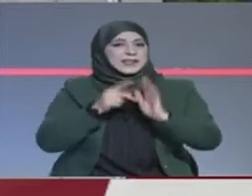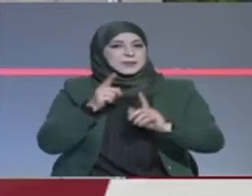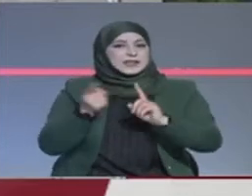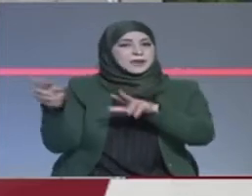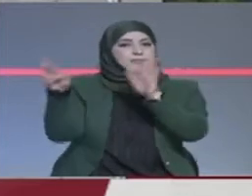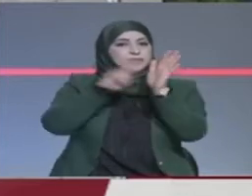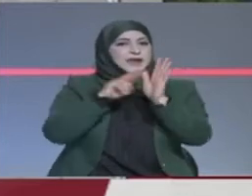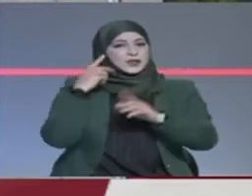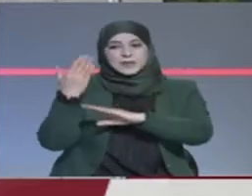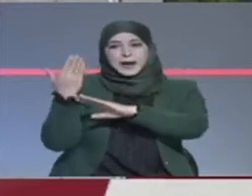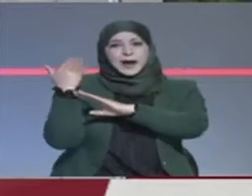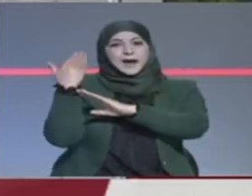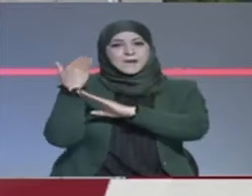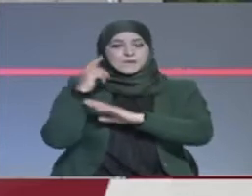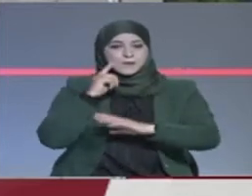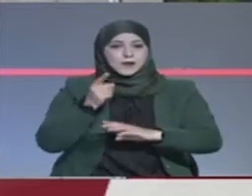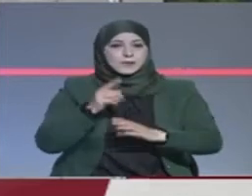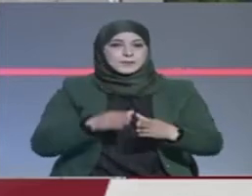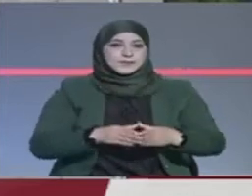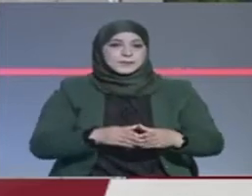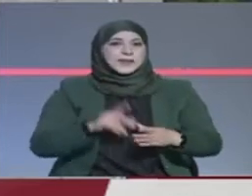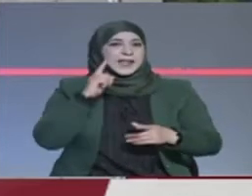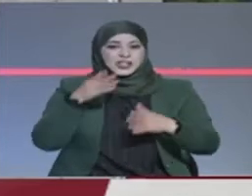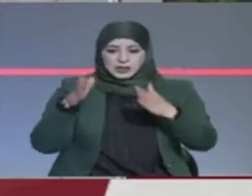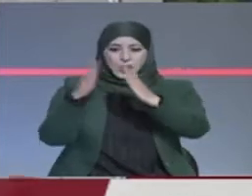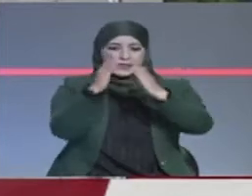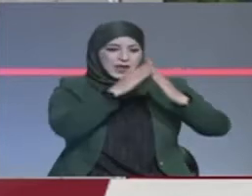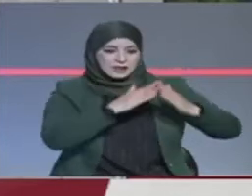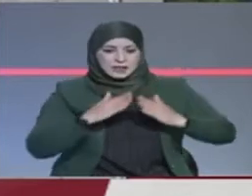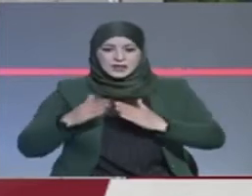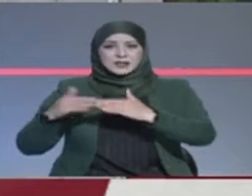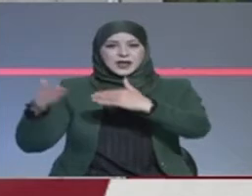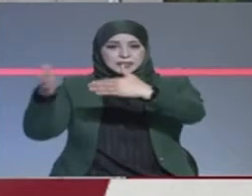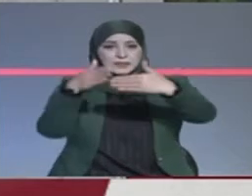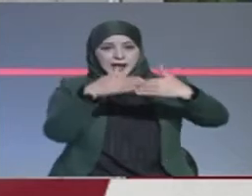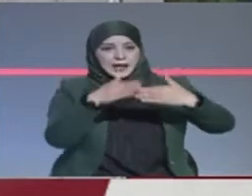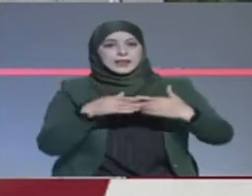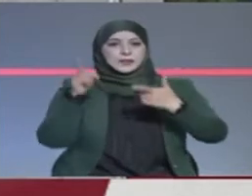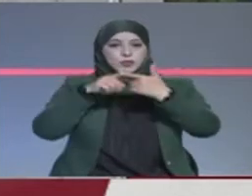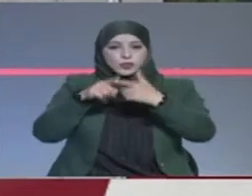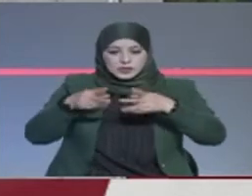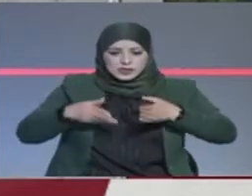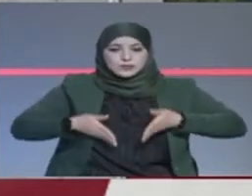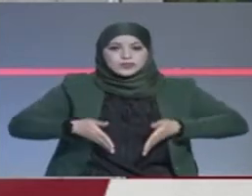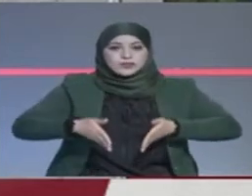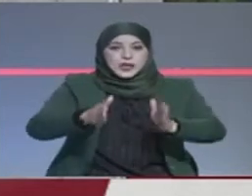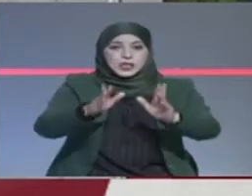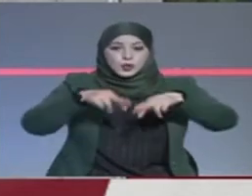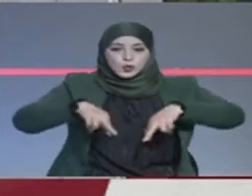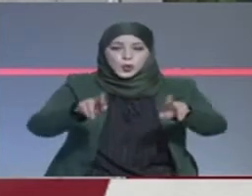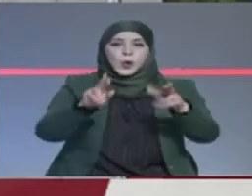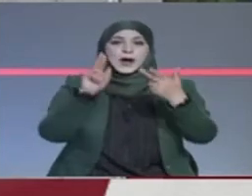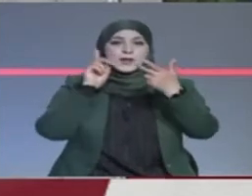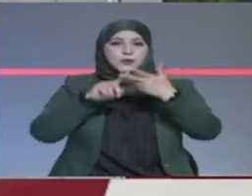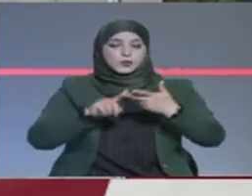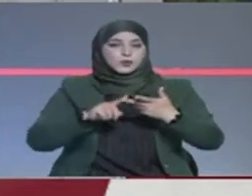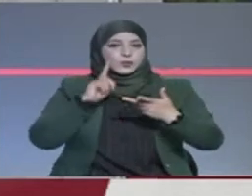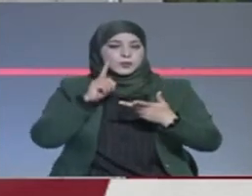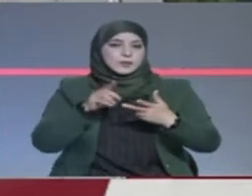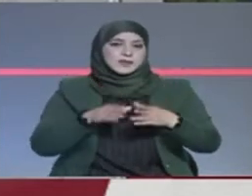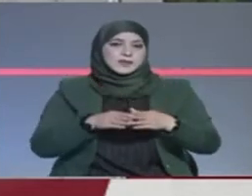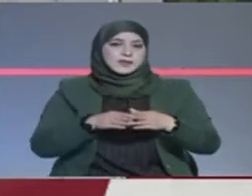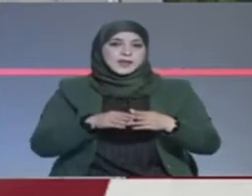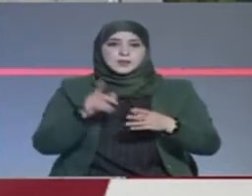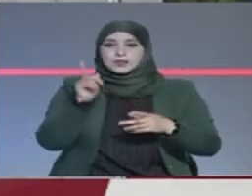يرجع كما كان قبل ما يكون هالتدخل عمراني الكبير وهالطرقات والميناء والحاجات اللي تبنيت اللي ماخذتش بعين